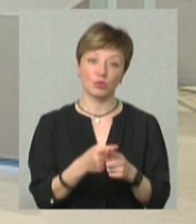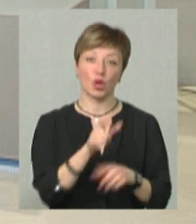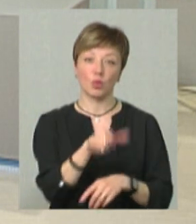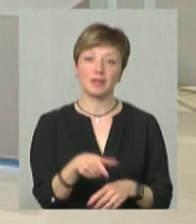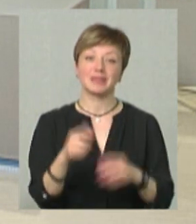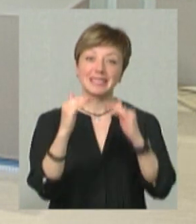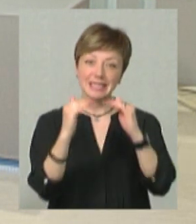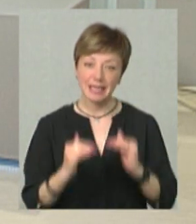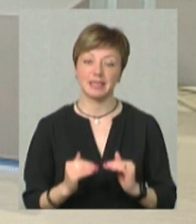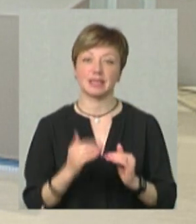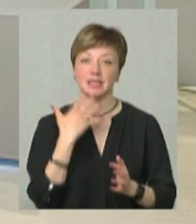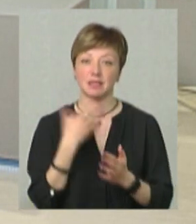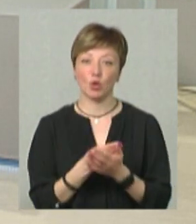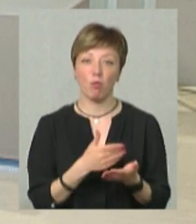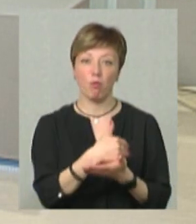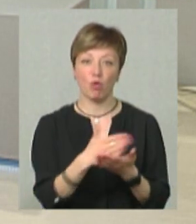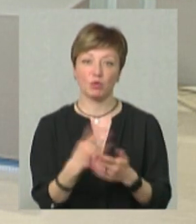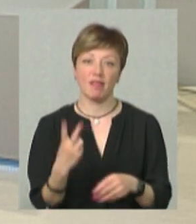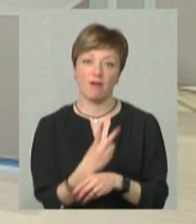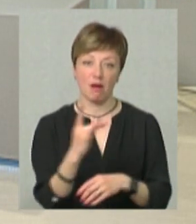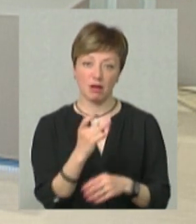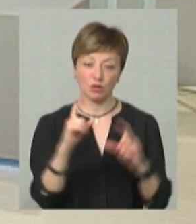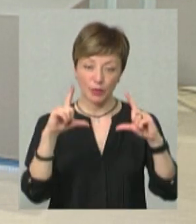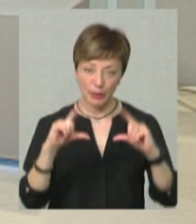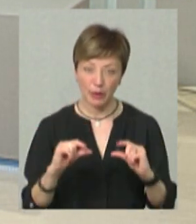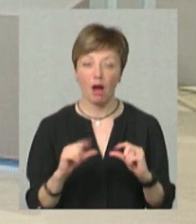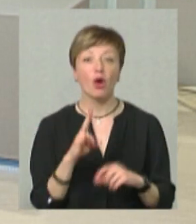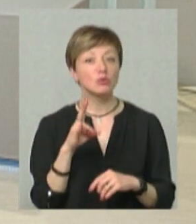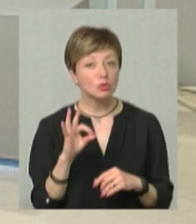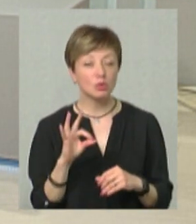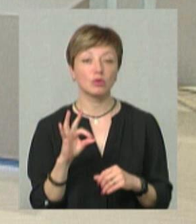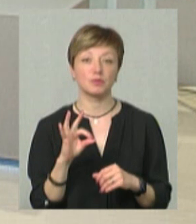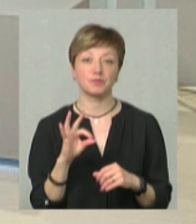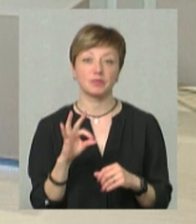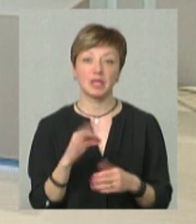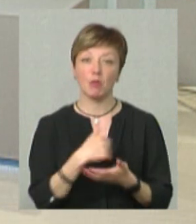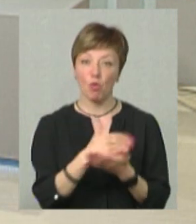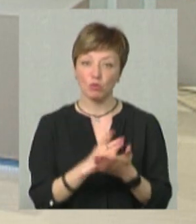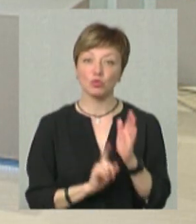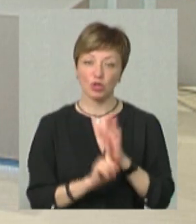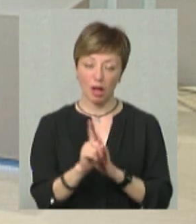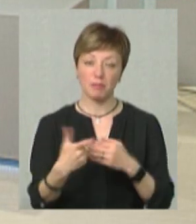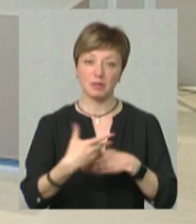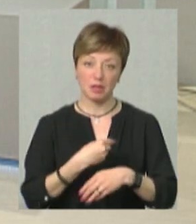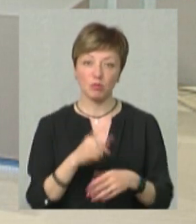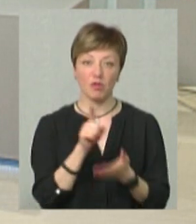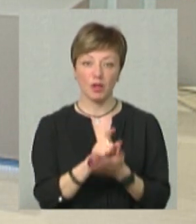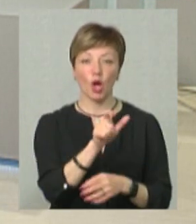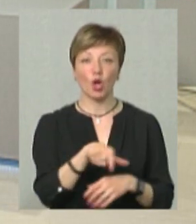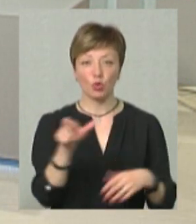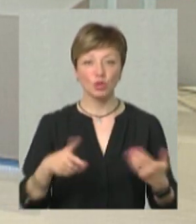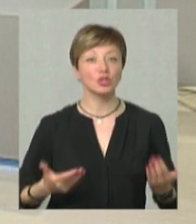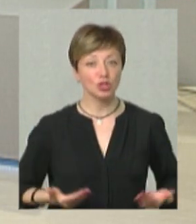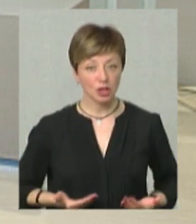знизили свої послуги десь вдвічі. Тобто, але за послуги почали брати, так як також повинні люди